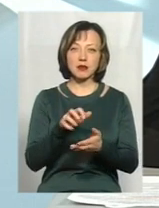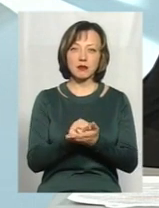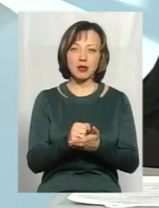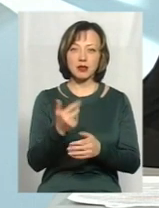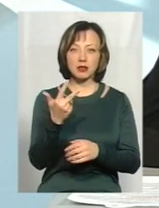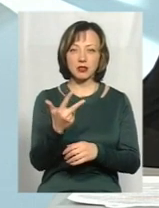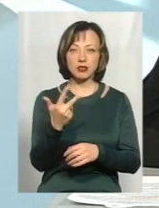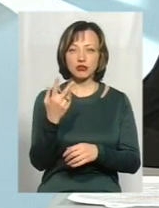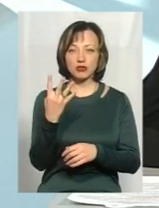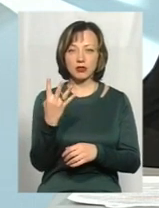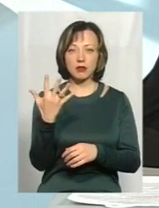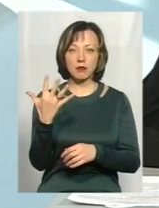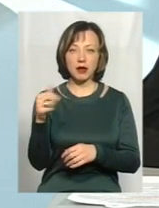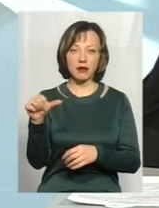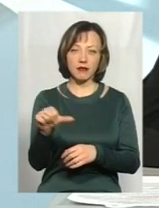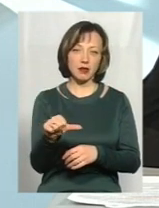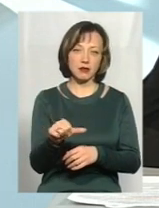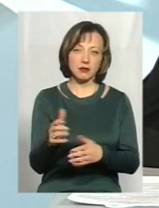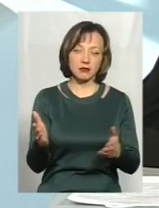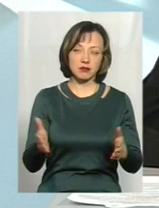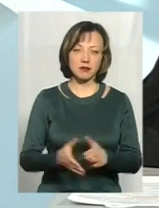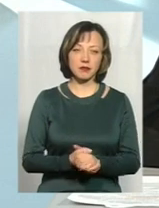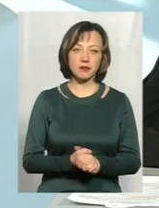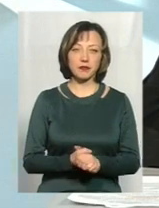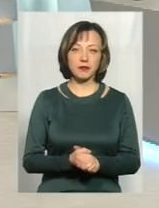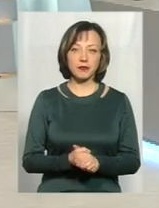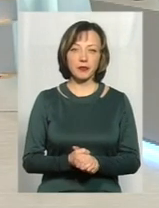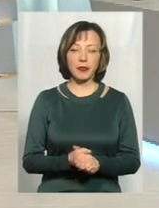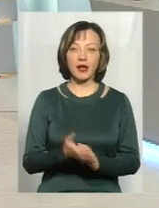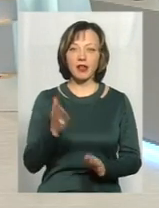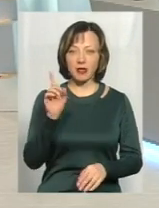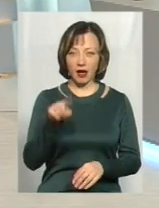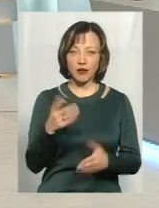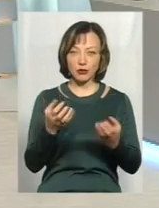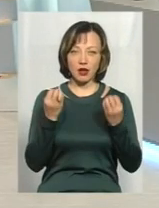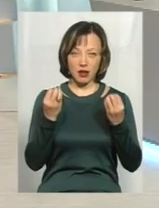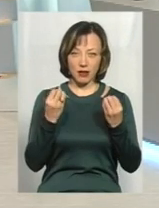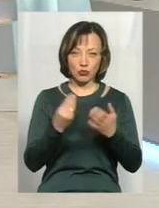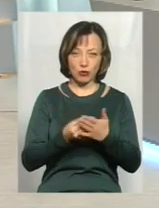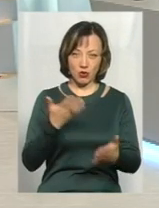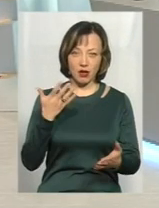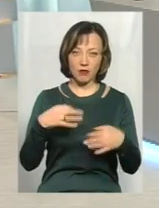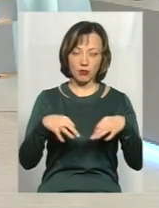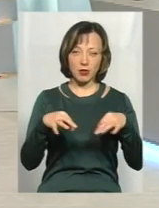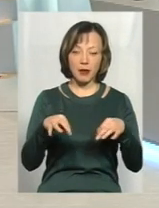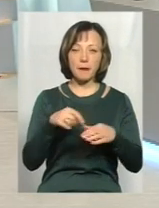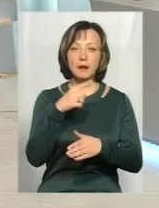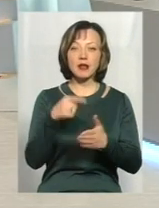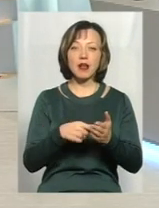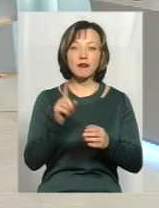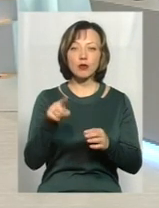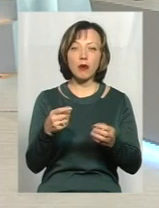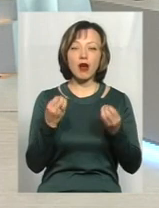-4-5 хвилин аж. Навіть якщо це елітні автомобілі, ну, дорогі... Питання в тому, що елітні